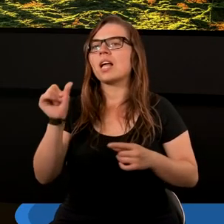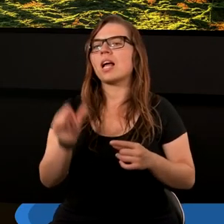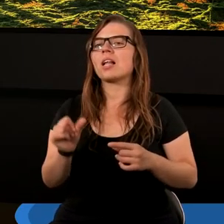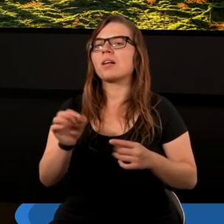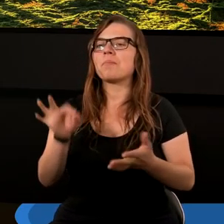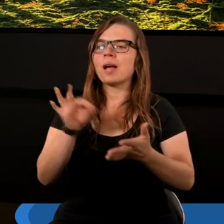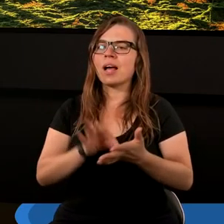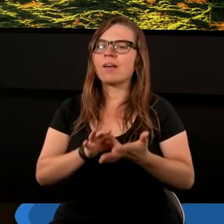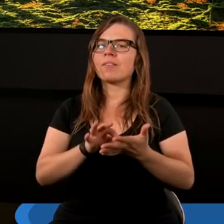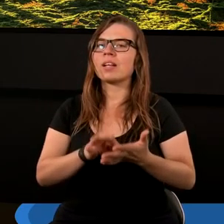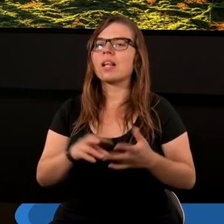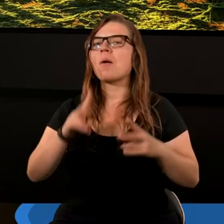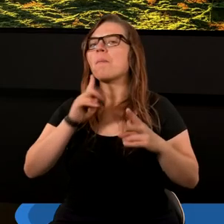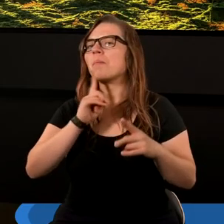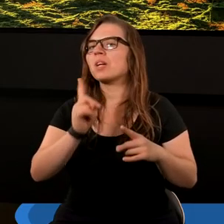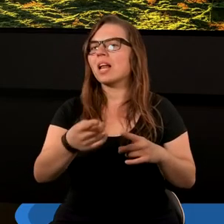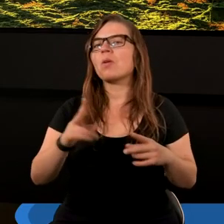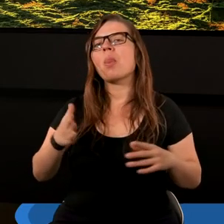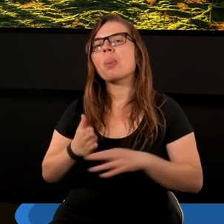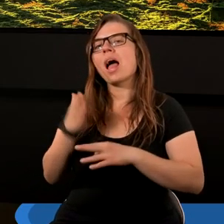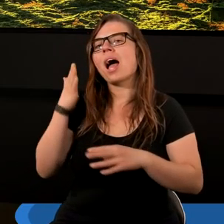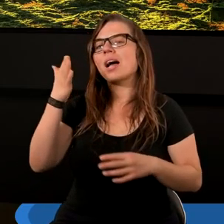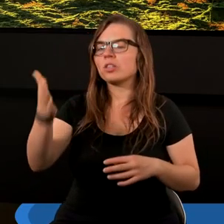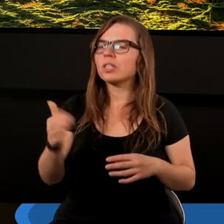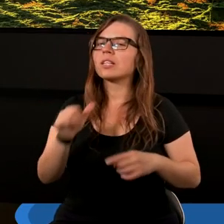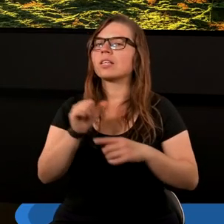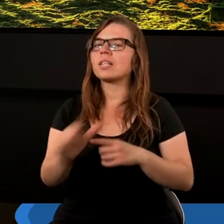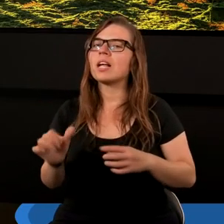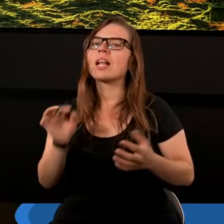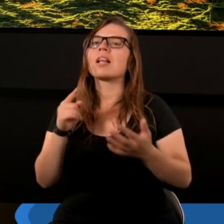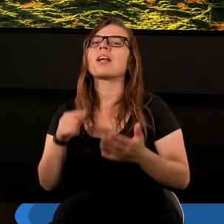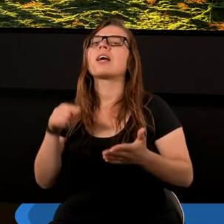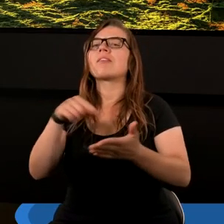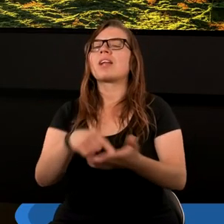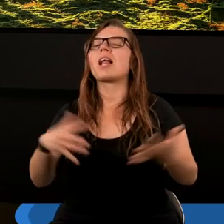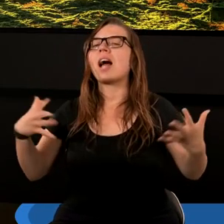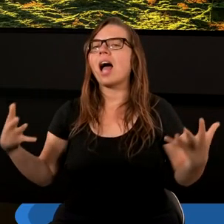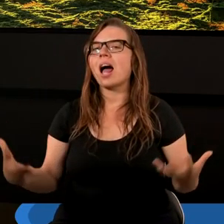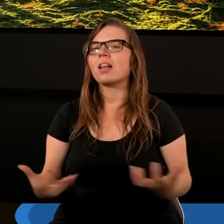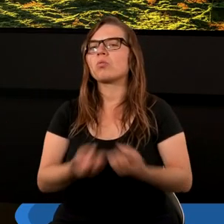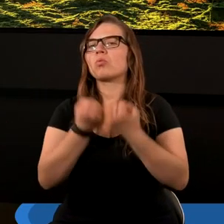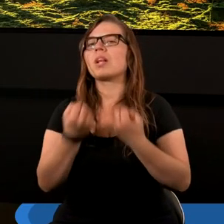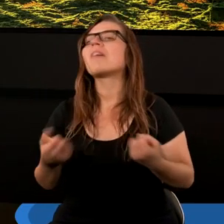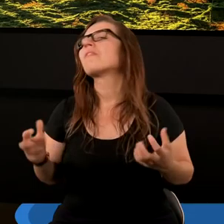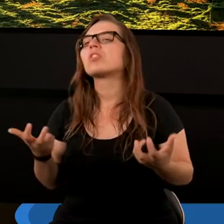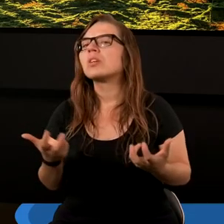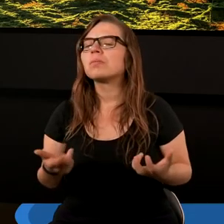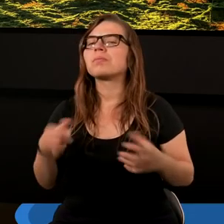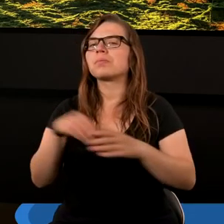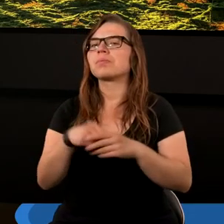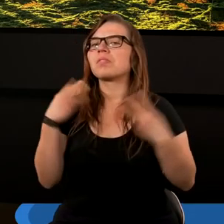pewne przesłanie nadziei, jest wskazany ratunek. W czym?